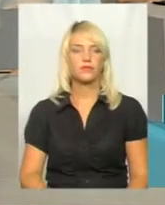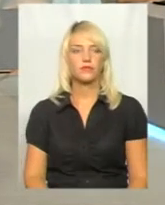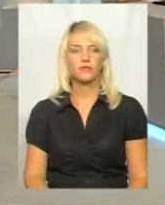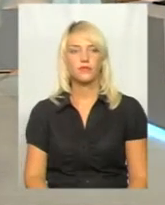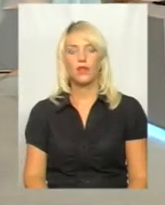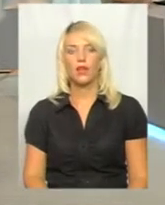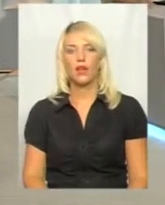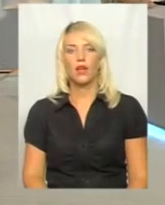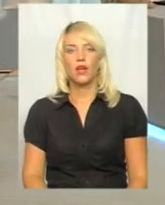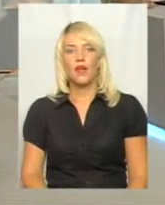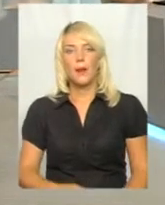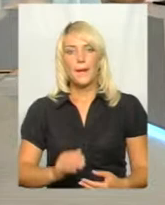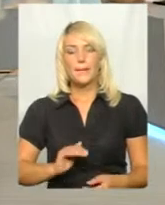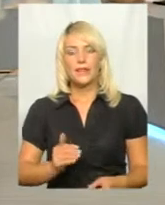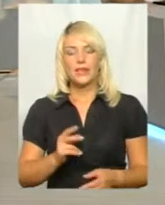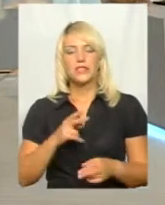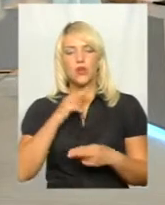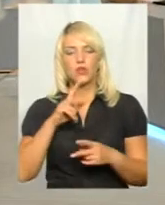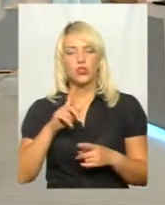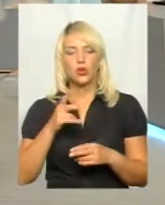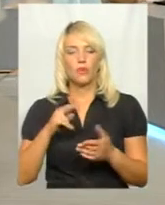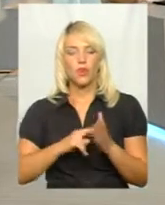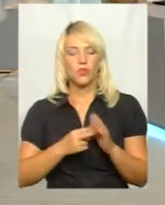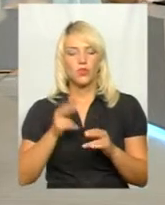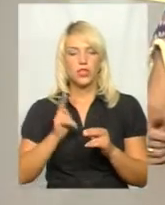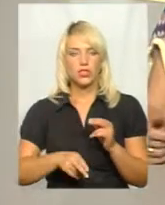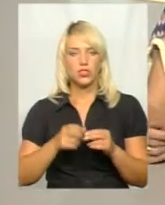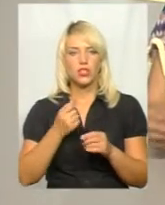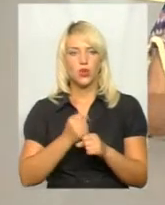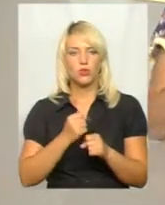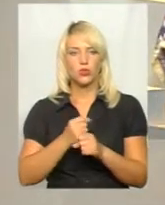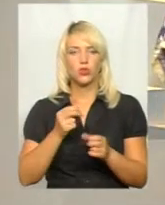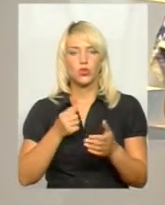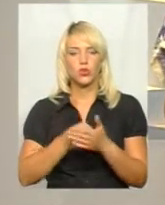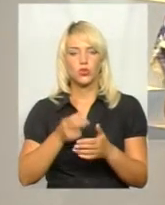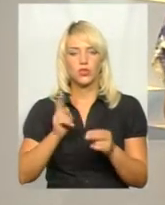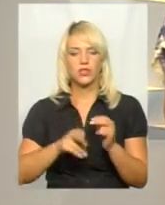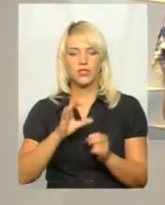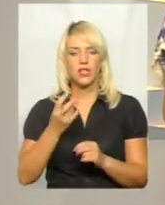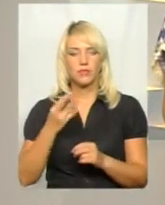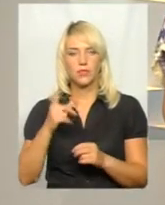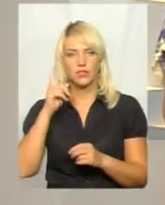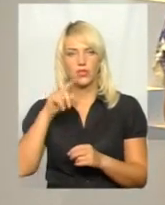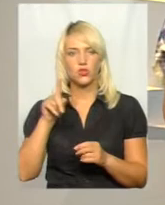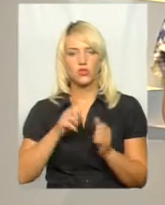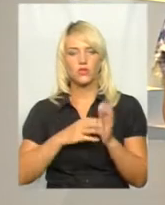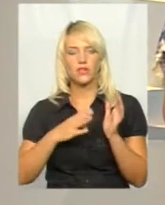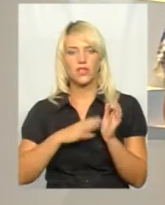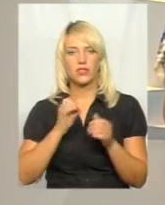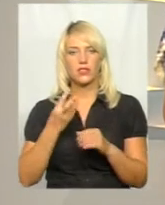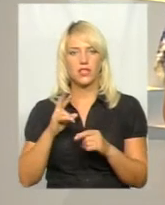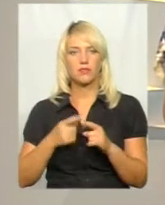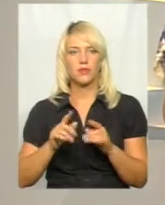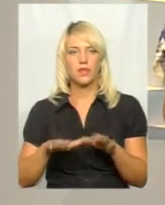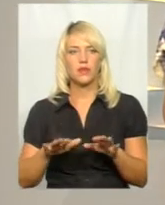Підрядник зловажив, що планують завершити роботи на космодромі до кінця серпня. А чи знаєте, що на 19 серпня це місце обрали